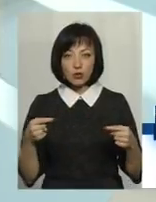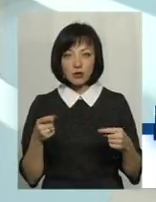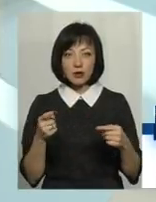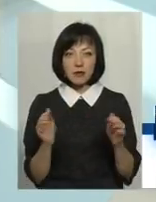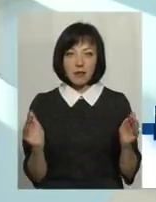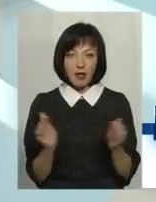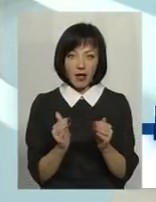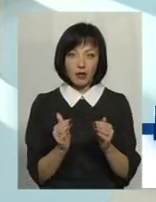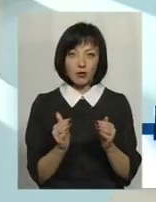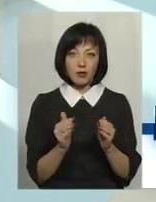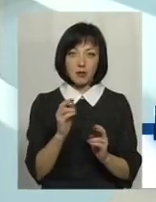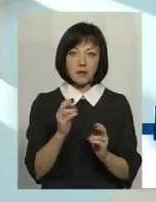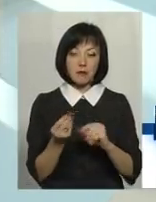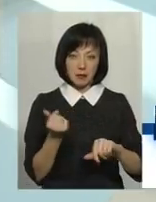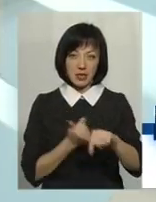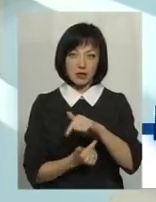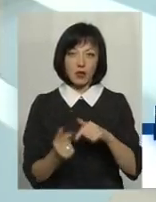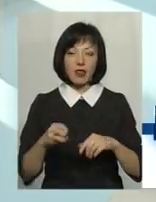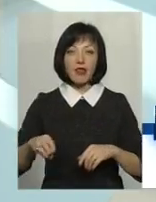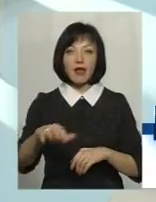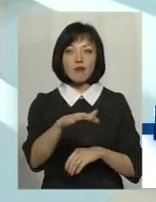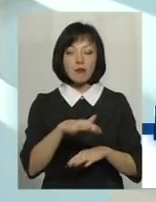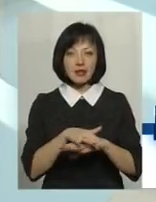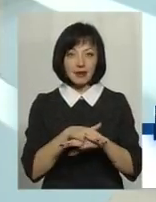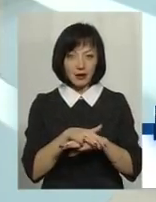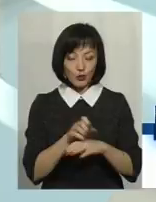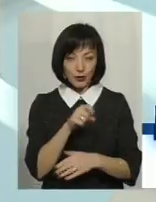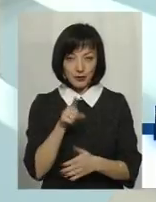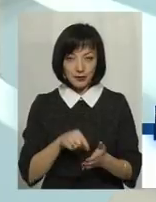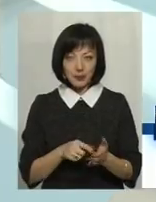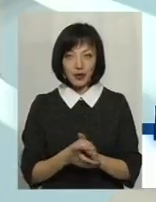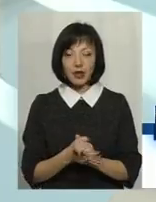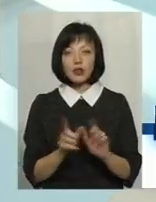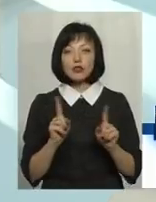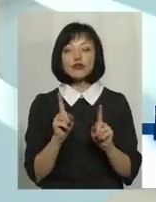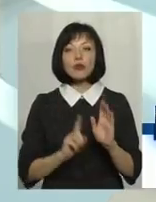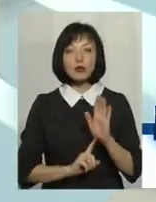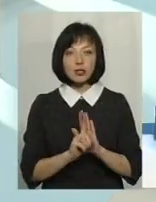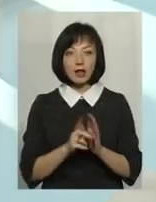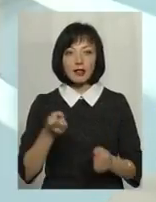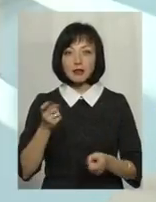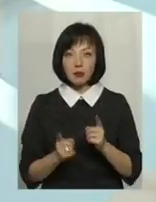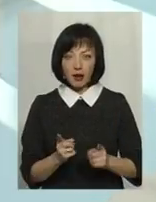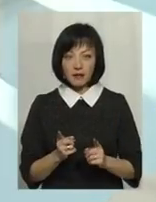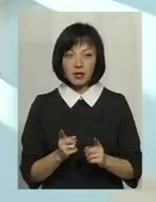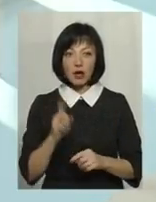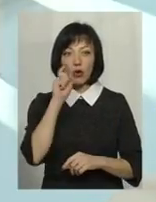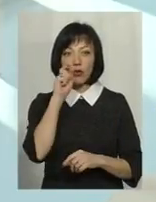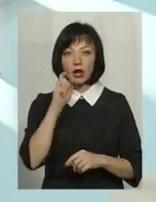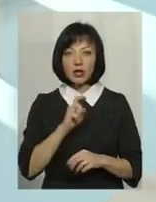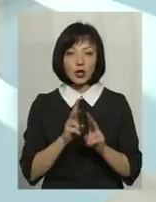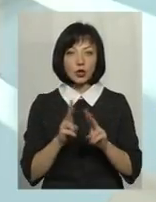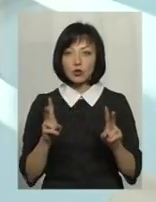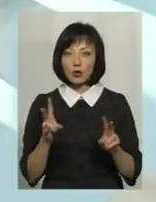невеликого підприємця, невеликого бізнесу на європейський ринок. З чого хочу почати? Насправді Україну